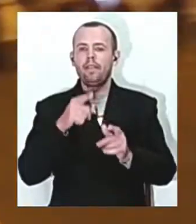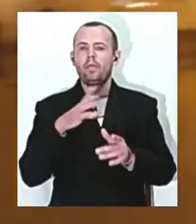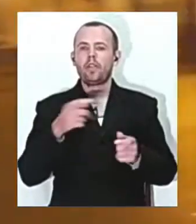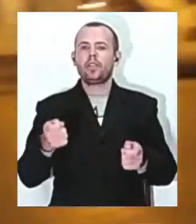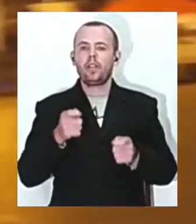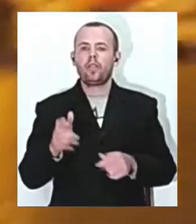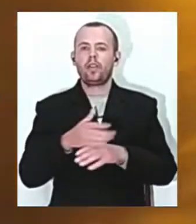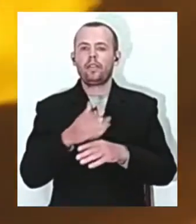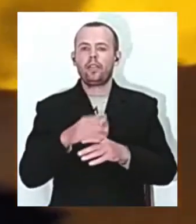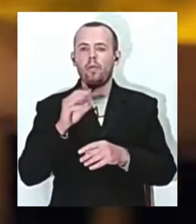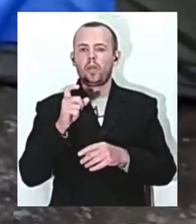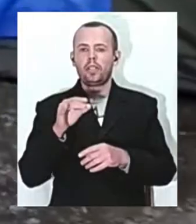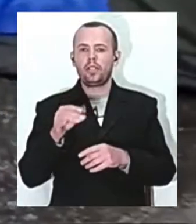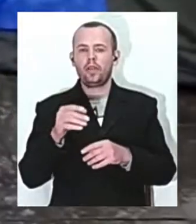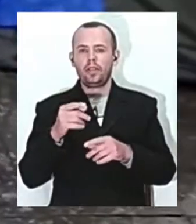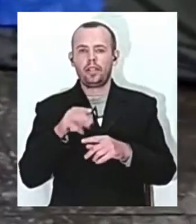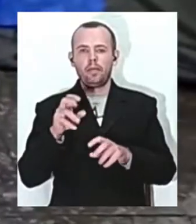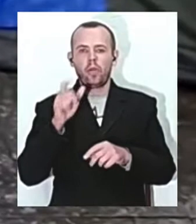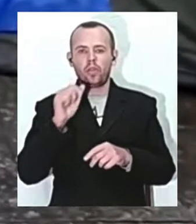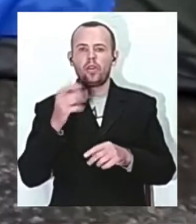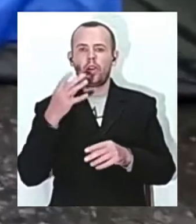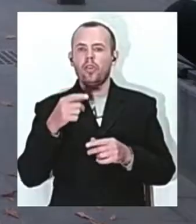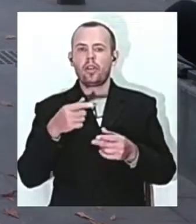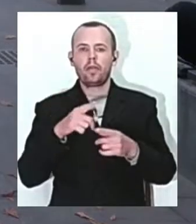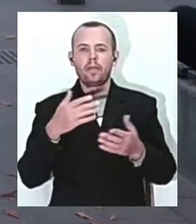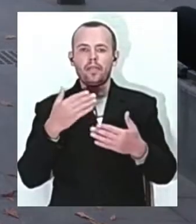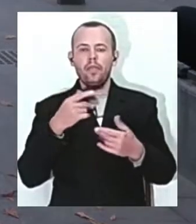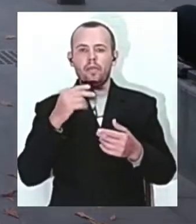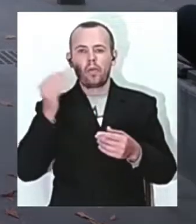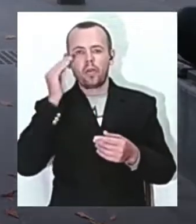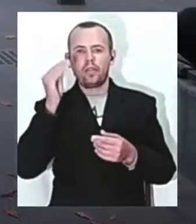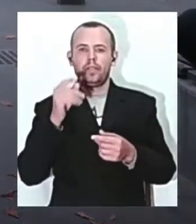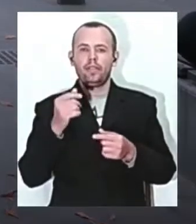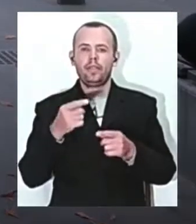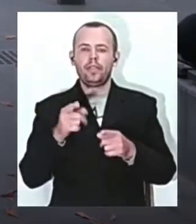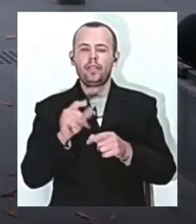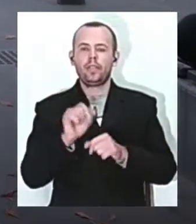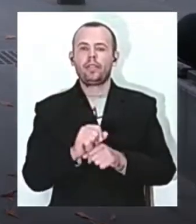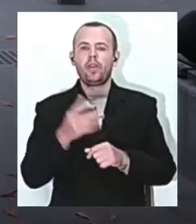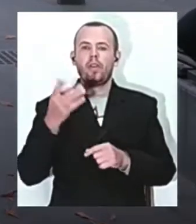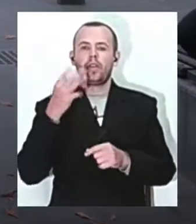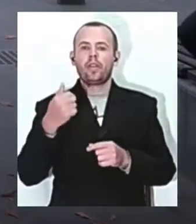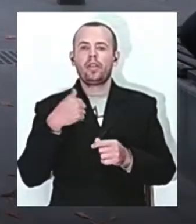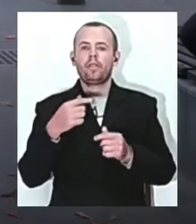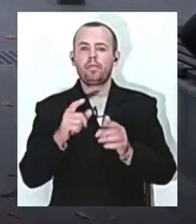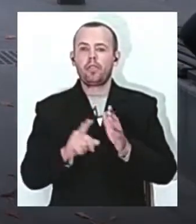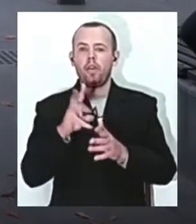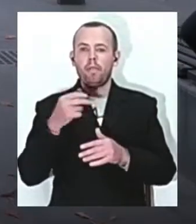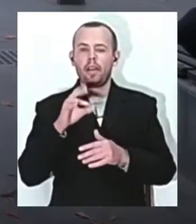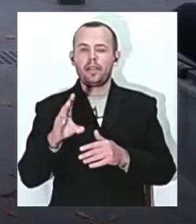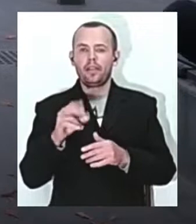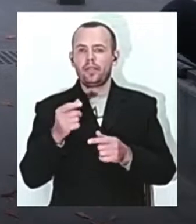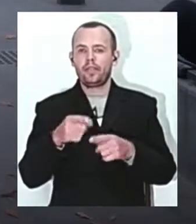Україна». Каже, колеги не розділяли її поглядів, та це її не зупинило. Коли тільки почався Майдан, Євромайдан тоді саме